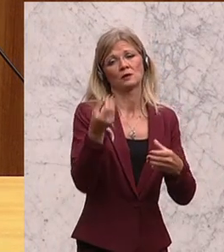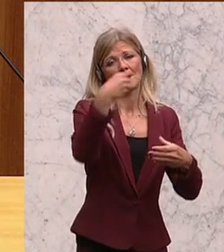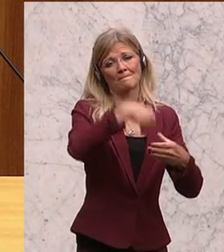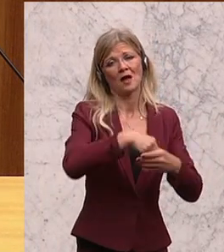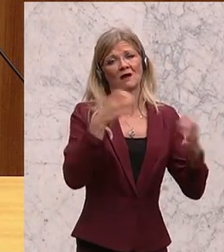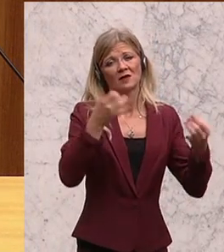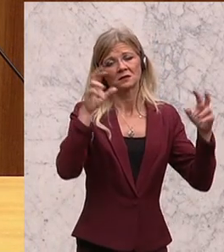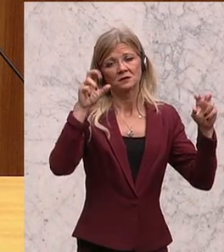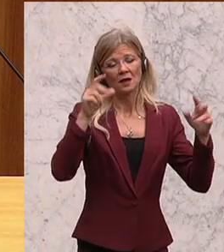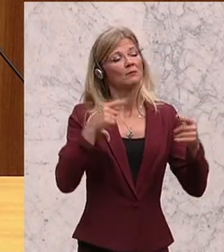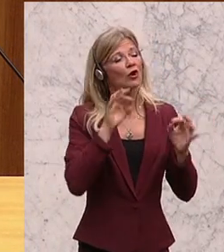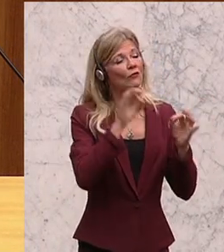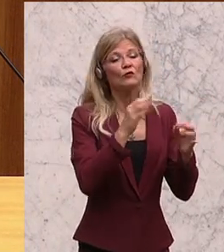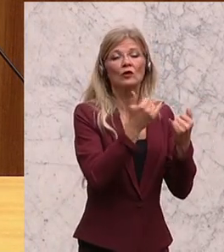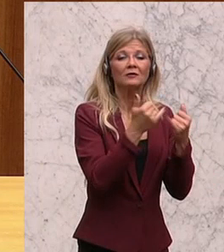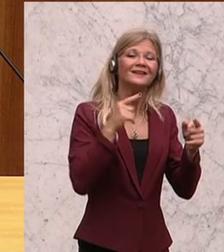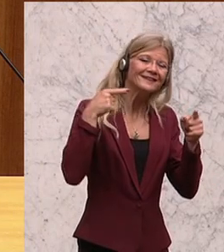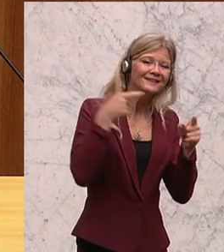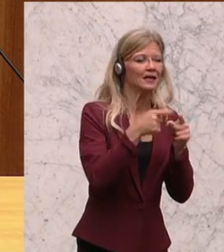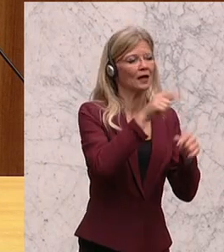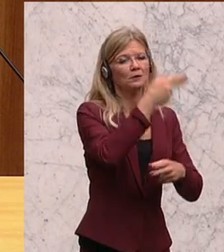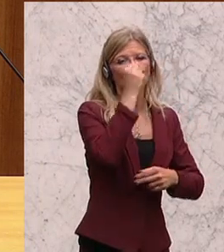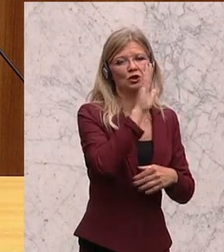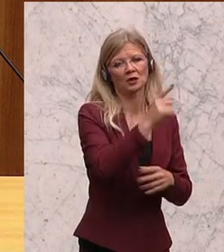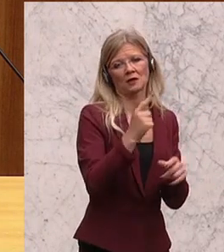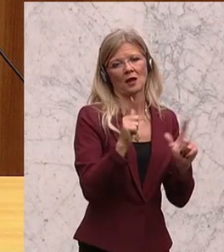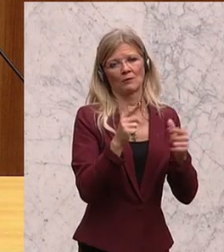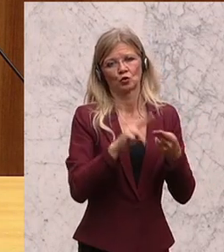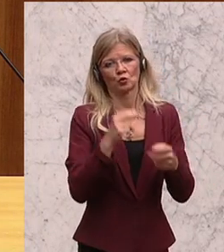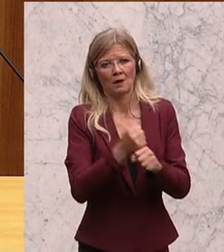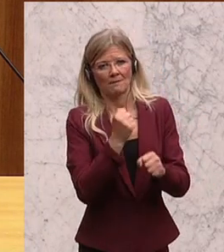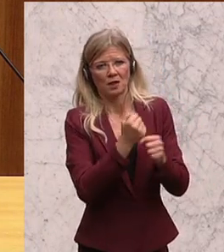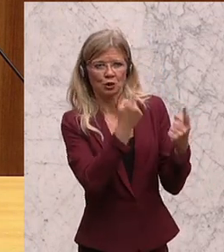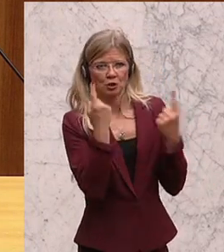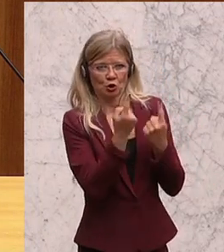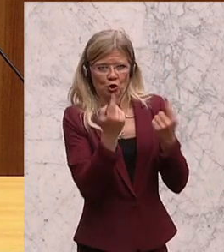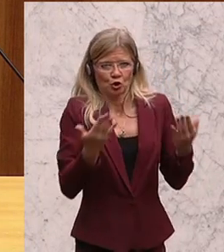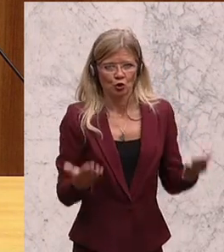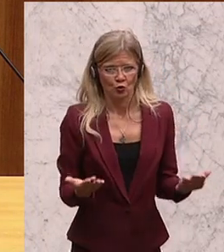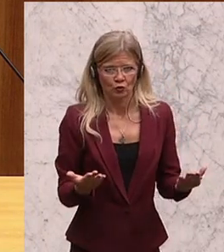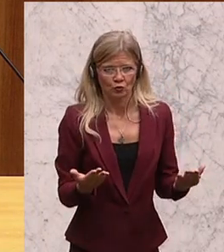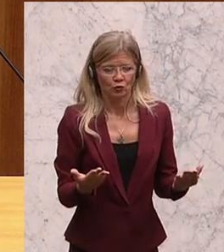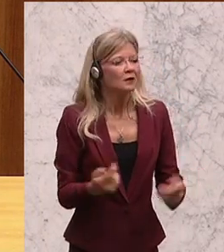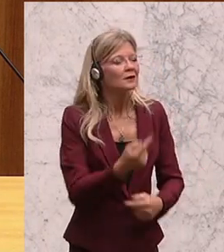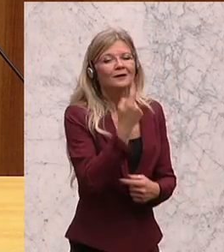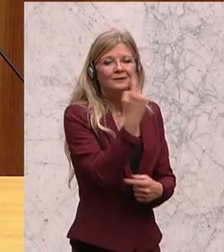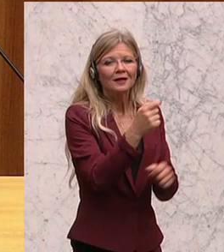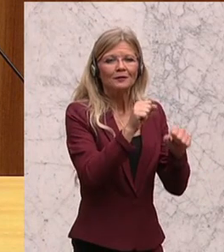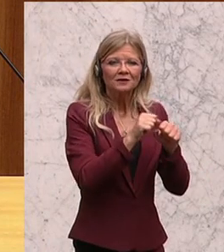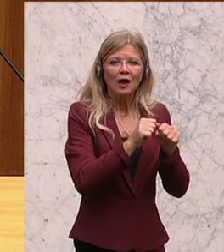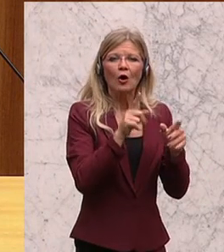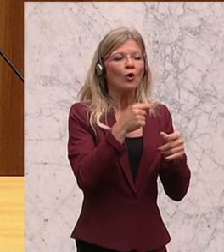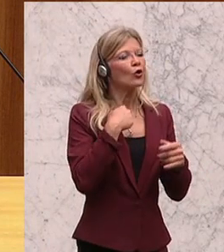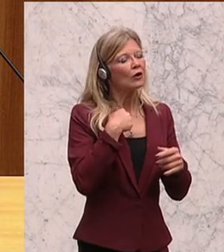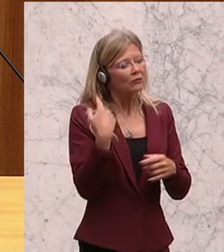unmittelbare Lebens und Arbeitssituation der Menschen betreffen, für die auch die entsprechenden, auch fiskalischen Rahmenbedingungen